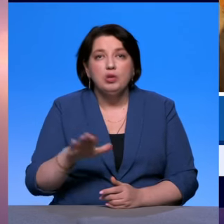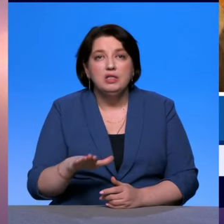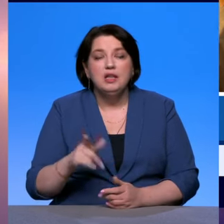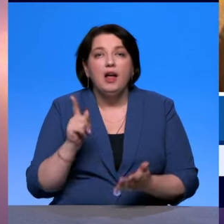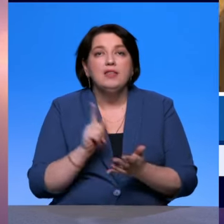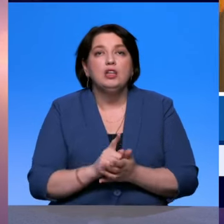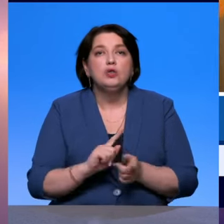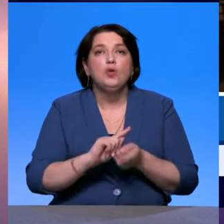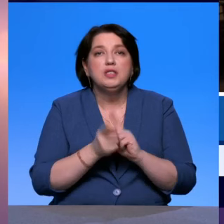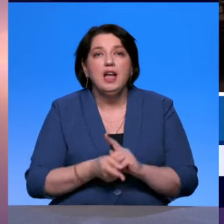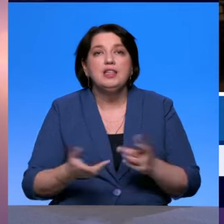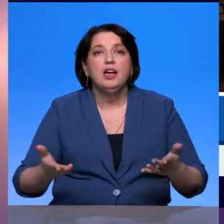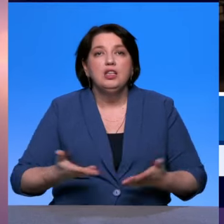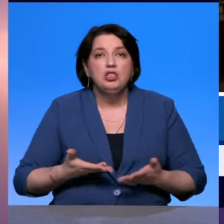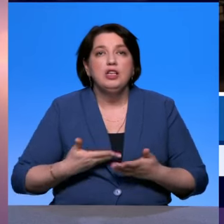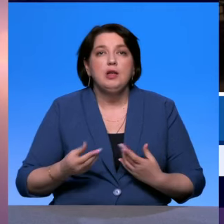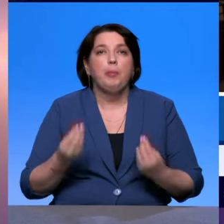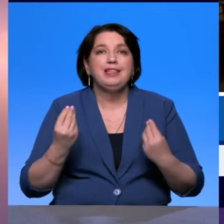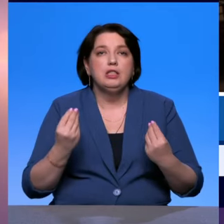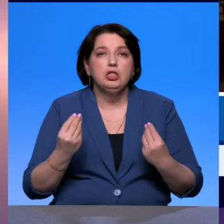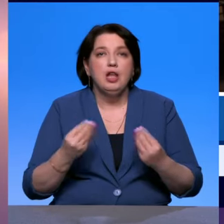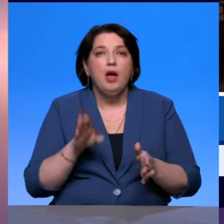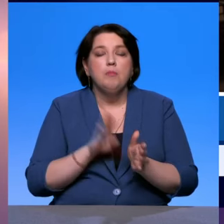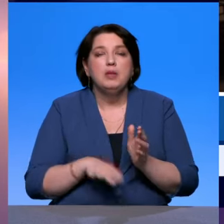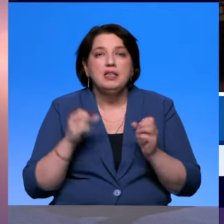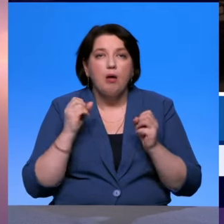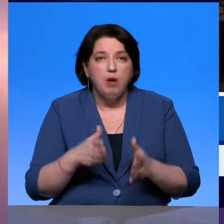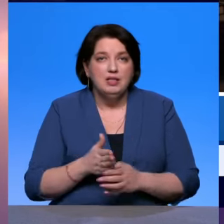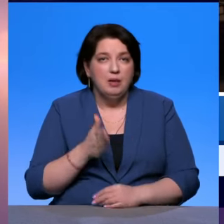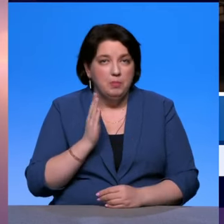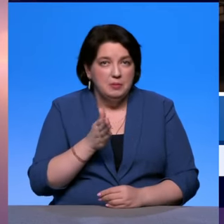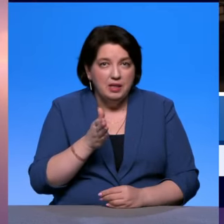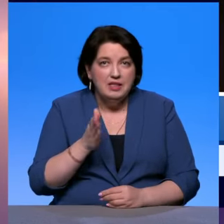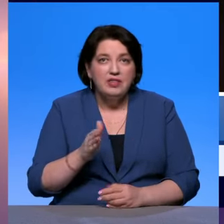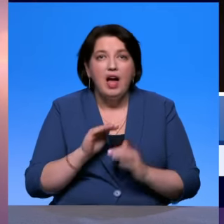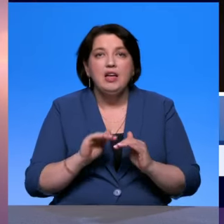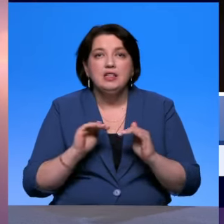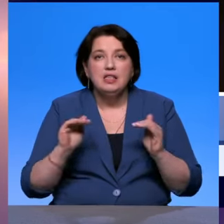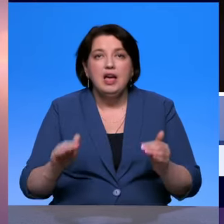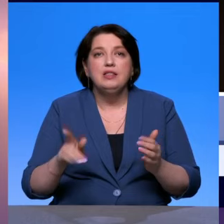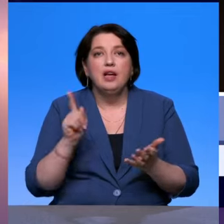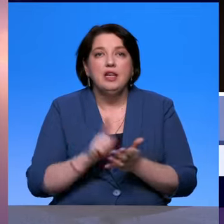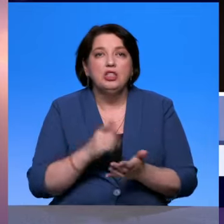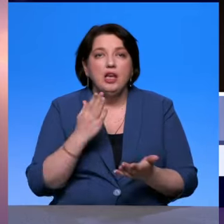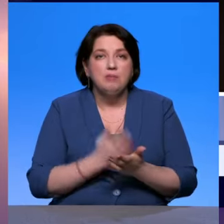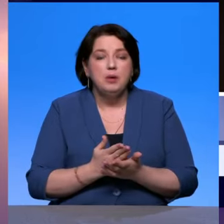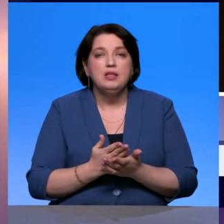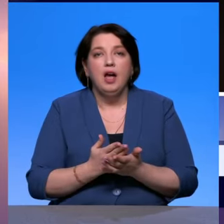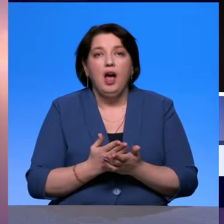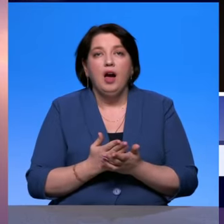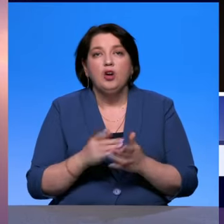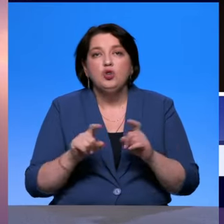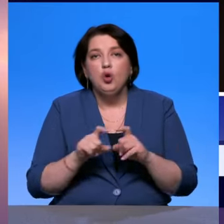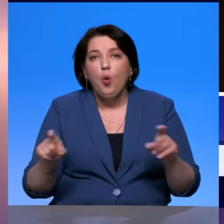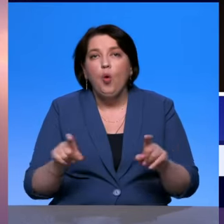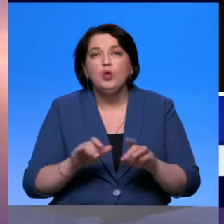престижно. А это значит безопасно, это значит перспективно, это значит дети должны иметь определенную развитую инфраструктуру, куда